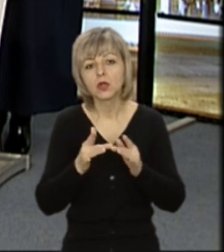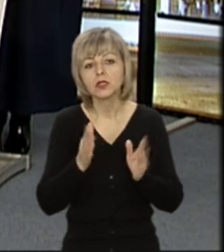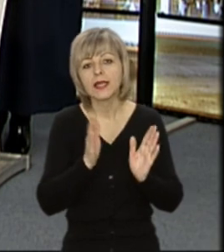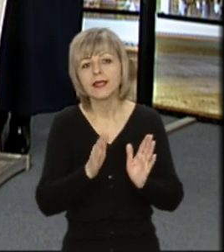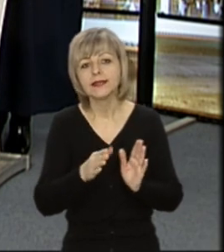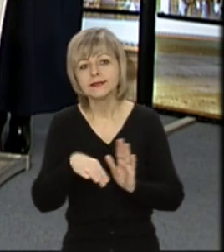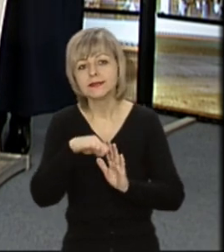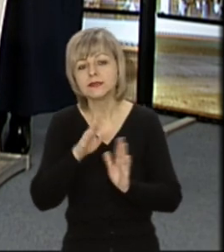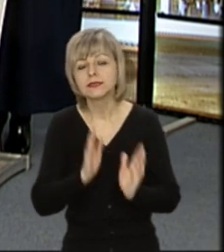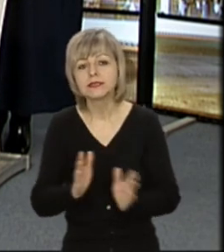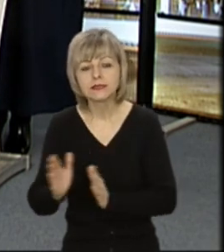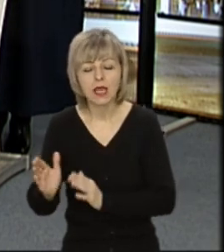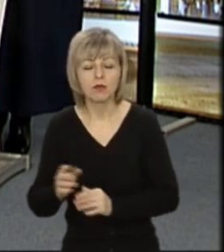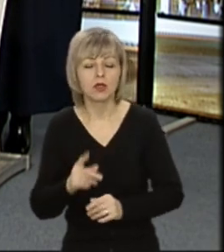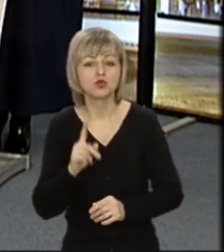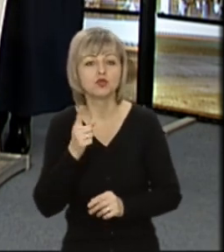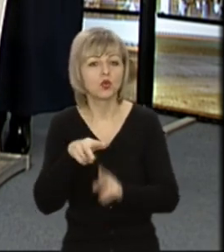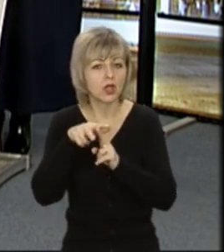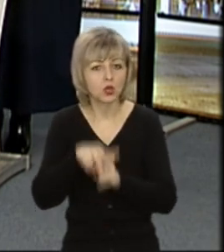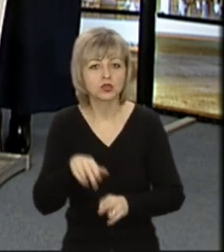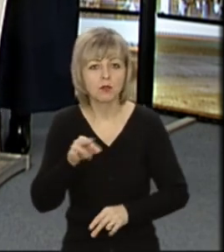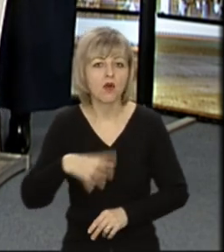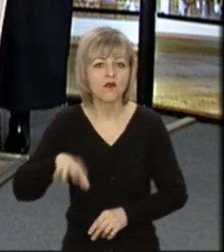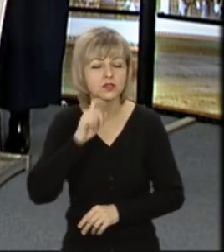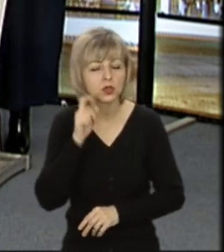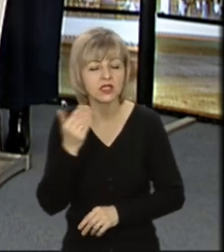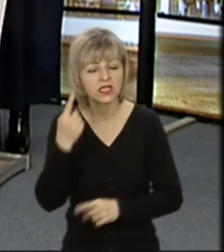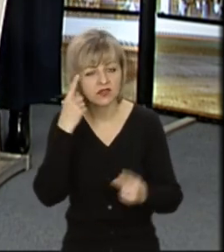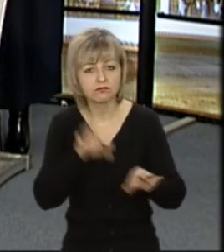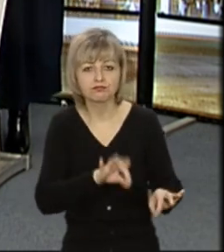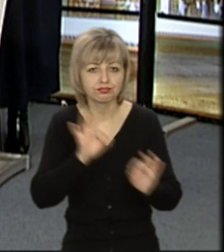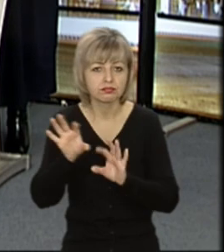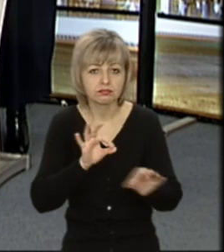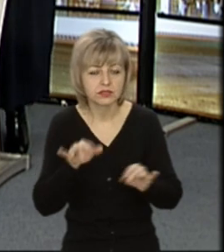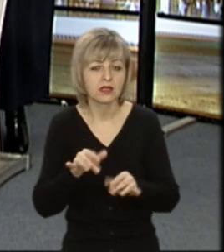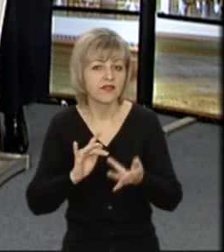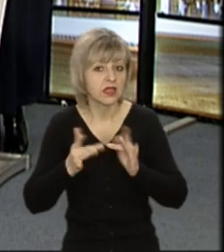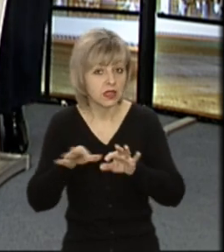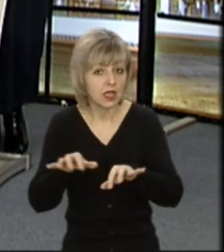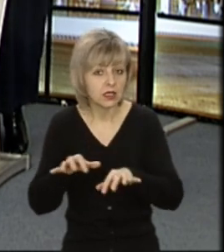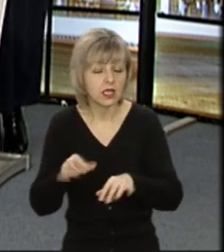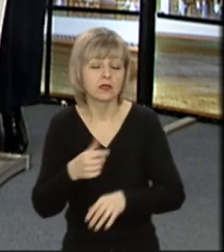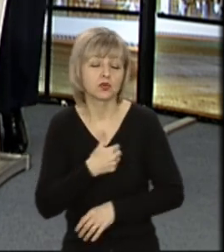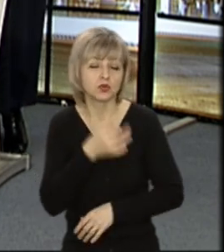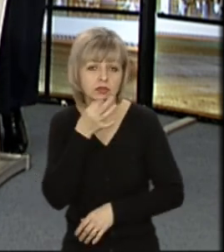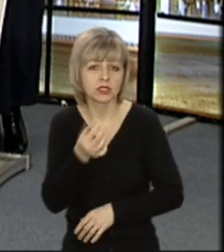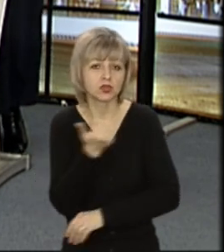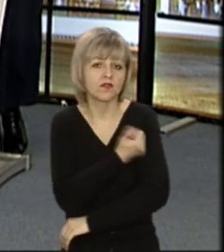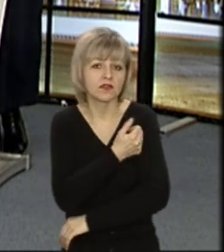багато людей вакцинується, їхні дані вносяться. Я хочу довести до наших громадян, що вакцинація